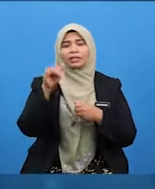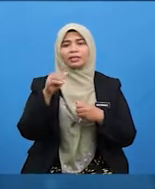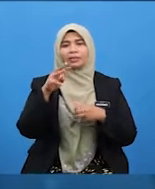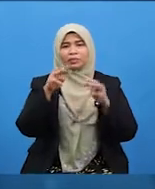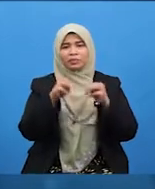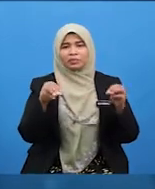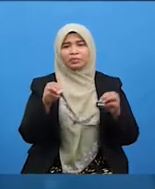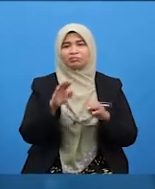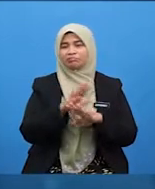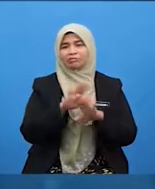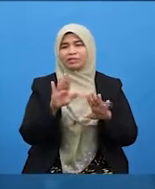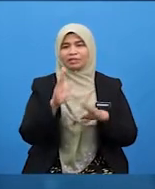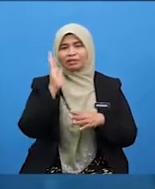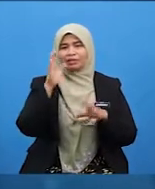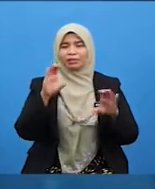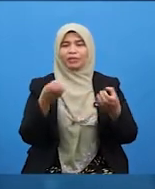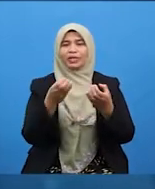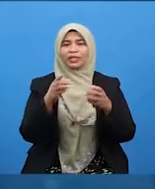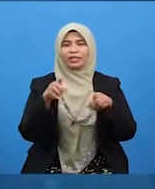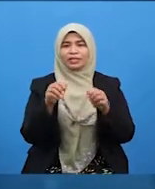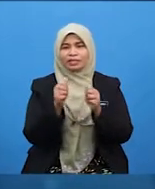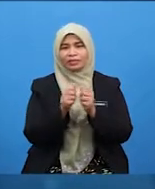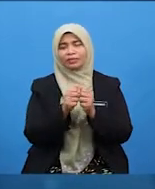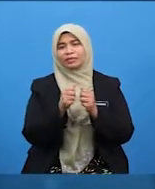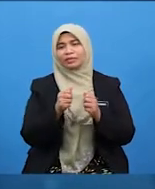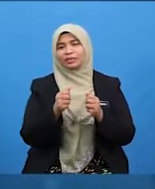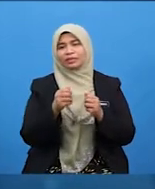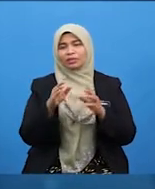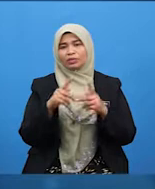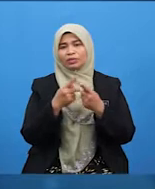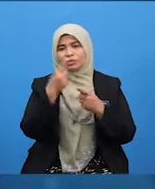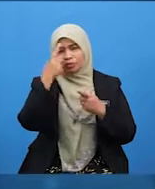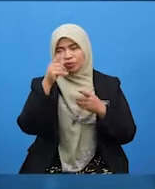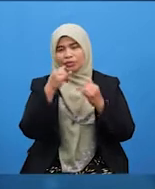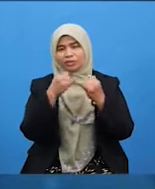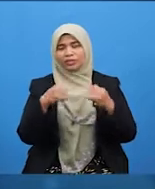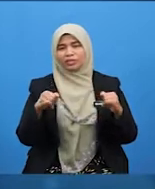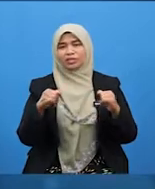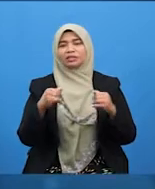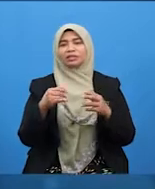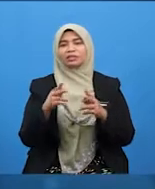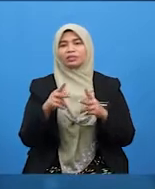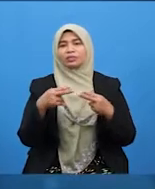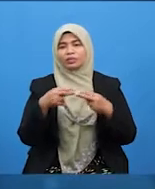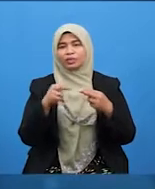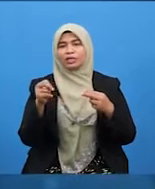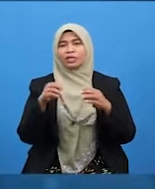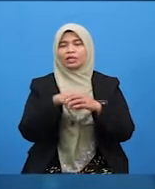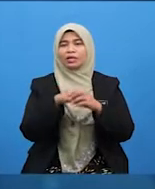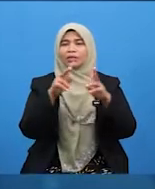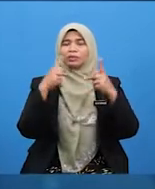murid-murid tidak akan lakukan demi kesejahteraan hubungan dalam